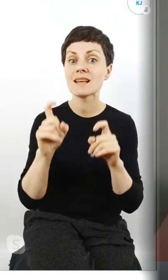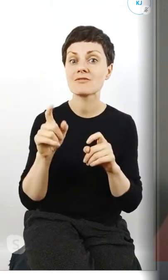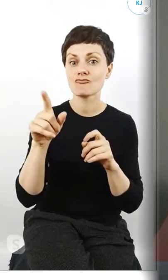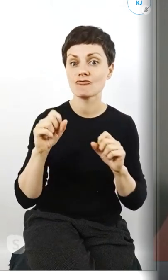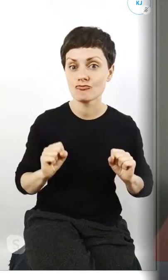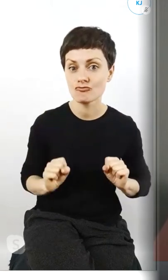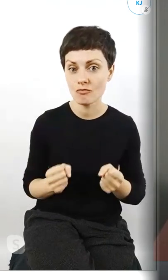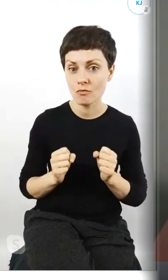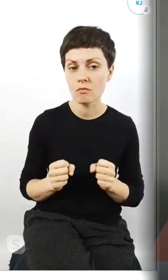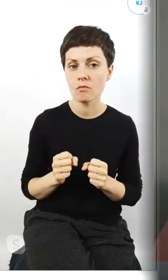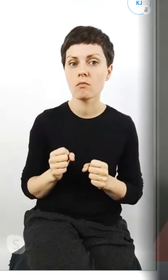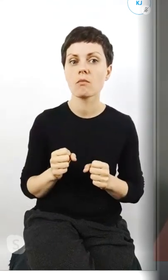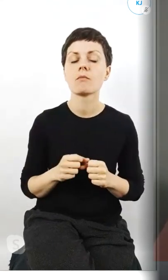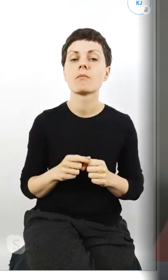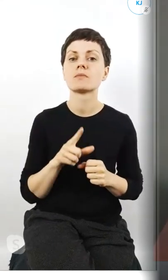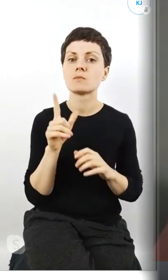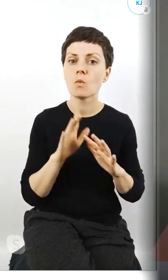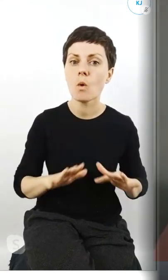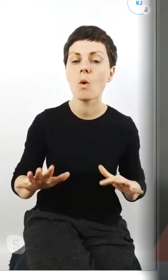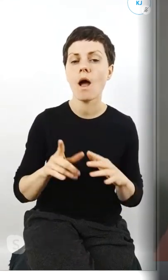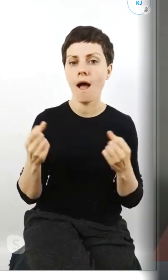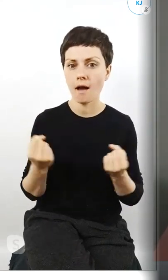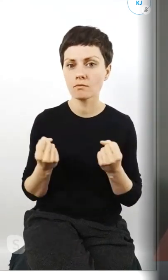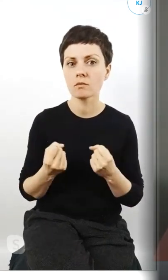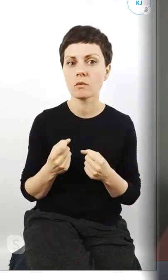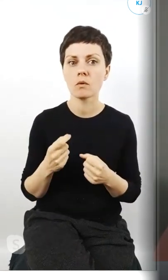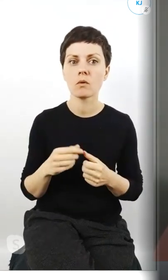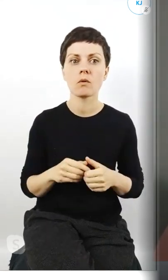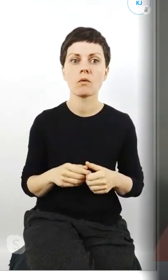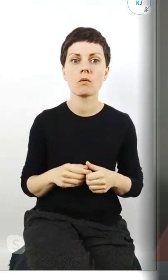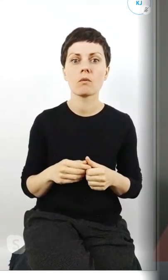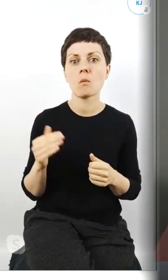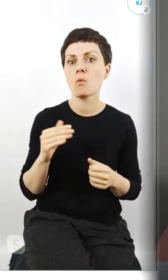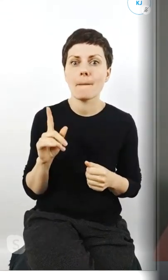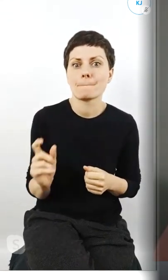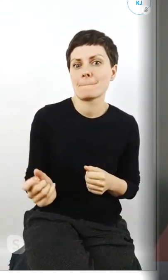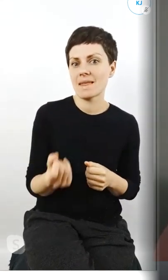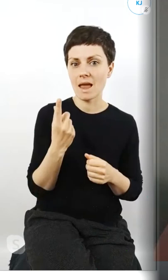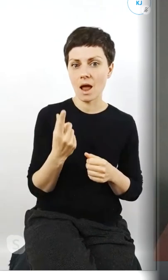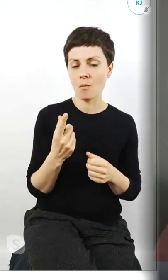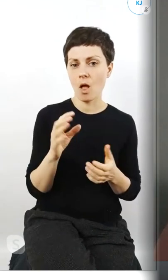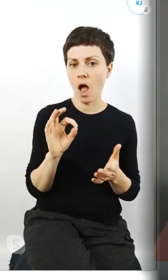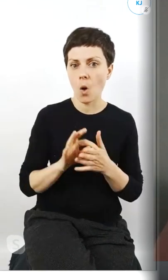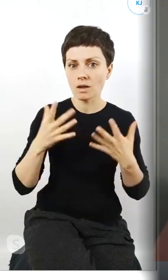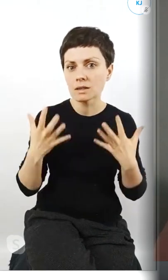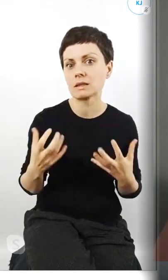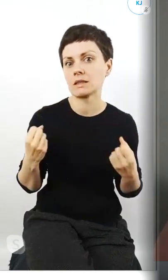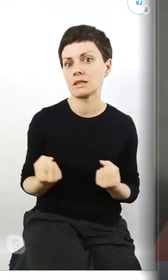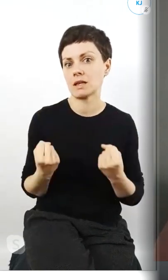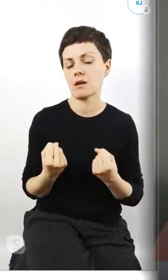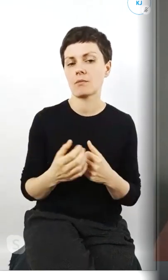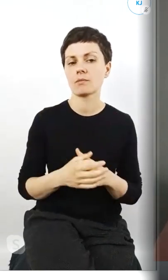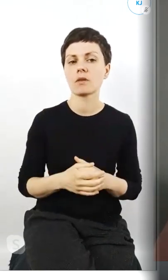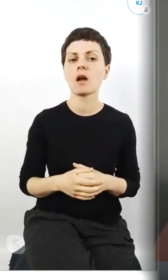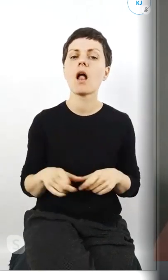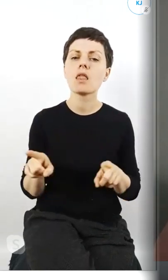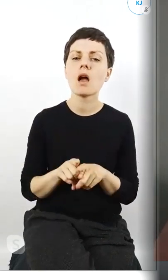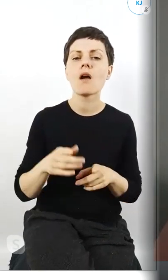sferę działalności społecznej aktywizmu może dać po prostu jakiś impuls taką smykałkę do działania ale też